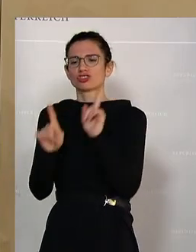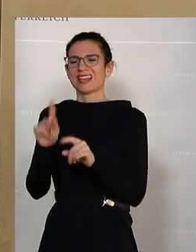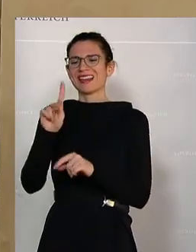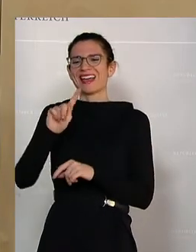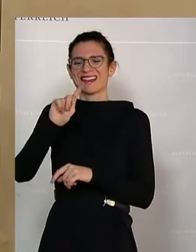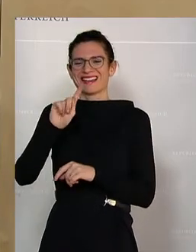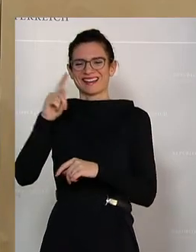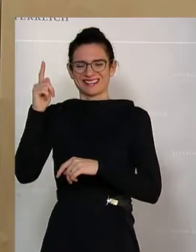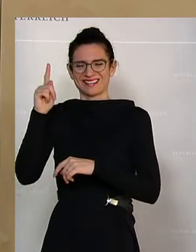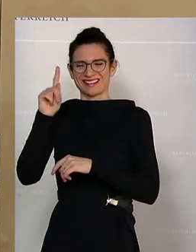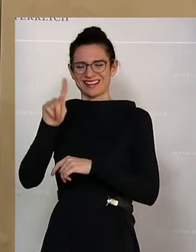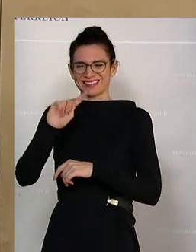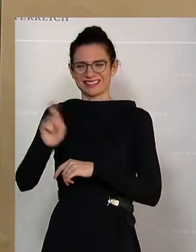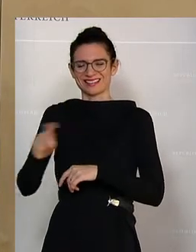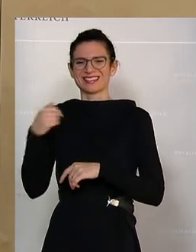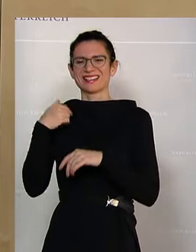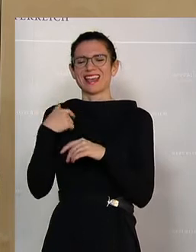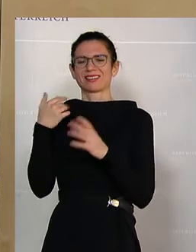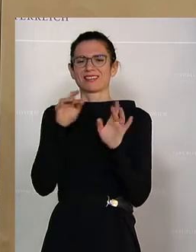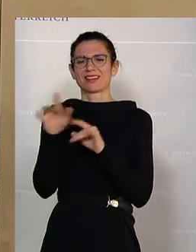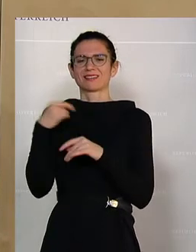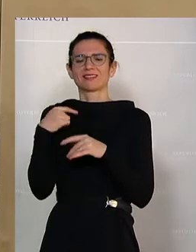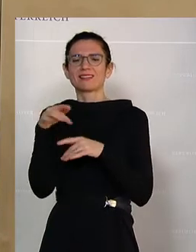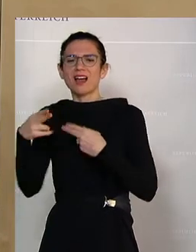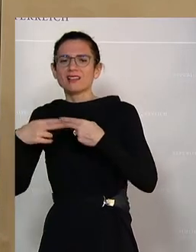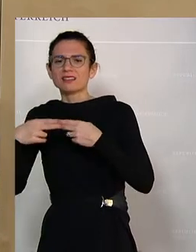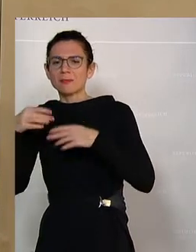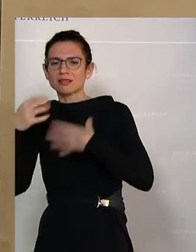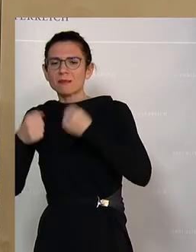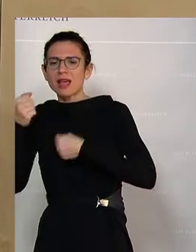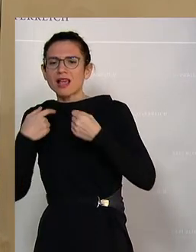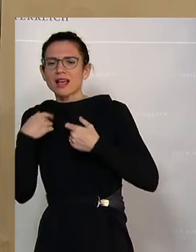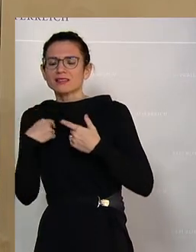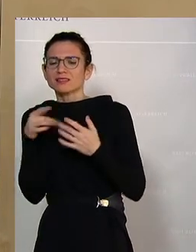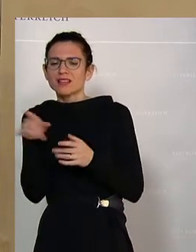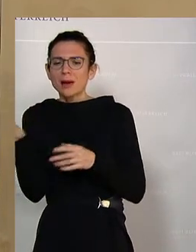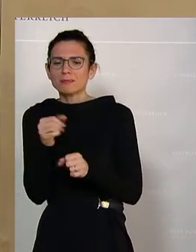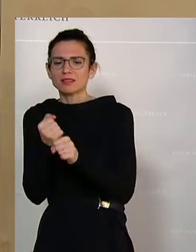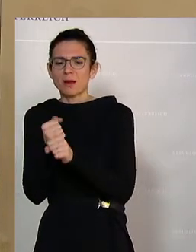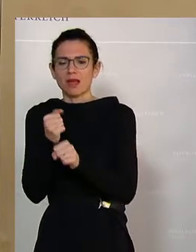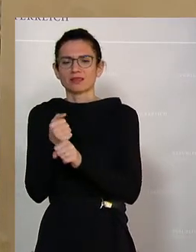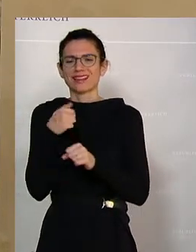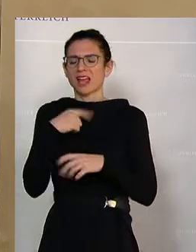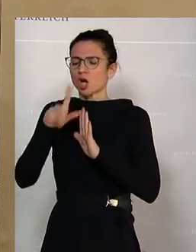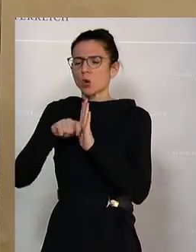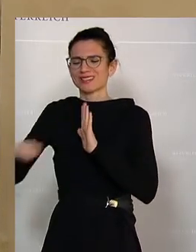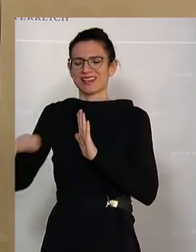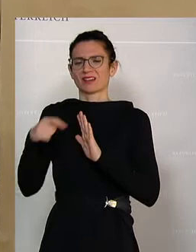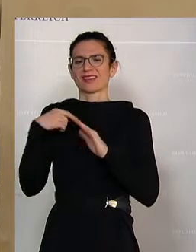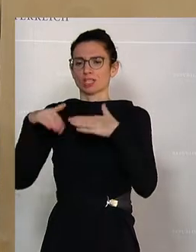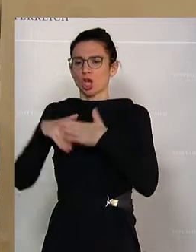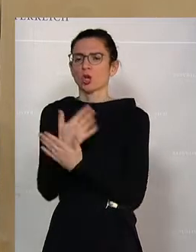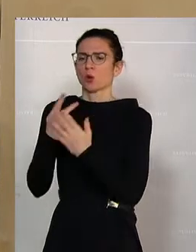Mauthausen in Melk sehr intensiv betreuen, wo ich immer wieder auch dabei sein darf bei den Befreiungsfern. Diese werden ganz konsequent auch an der